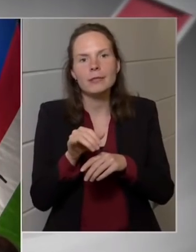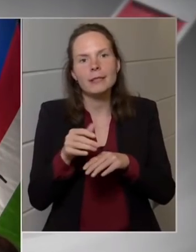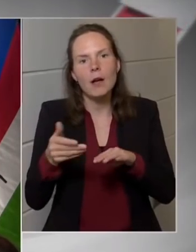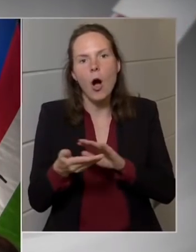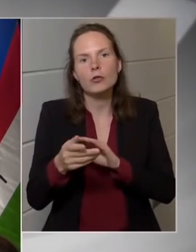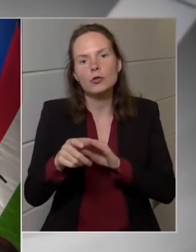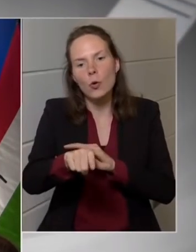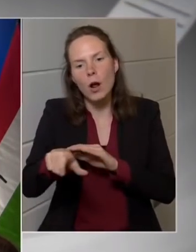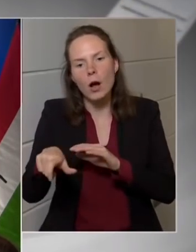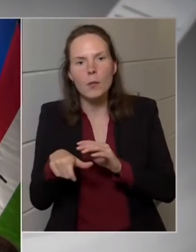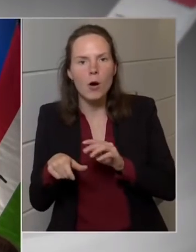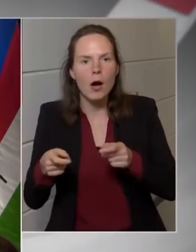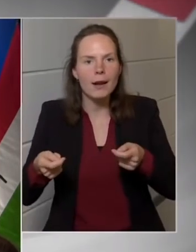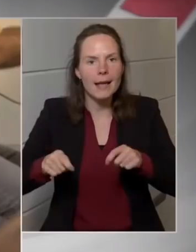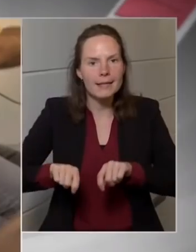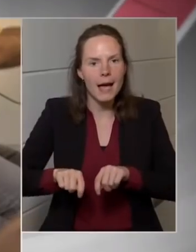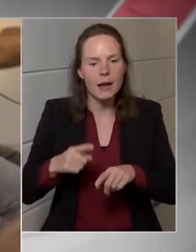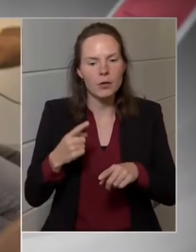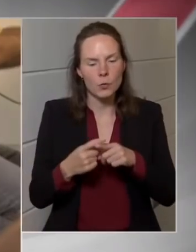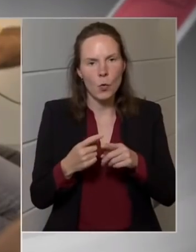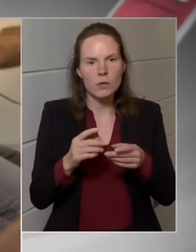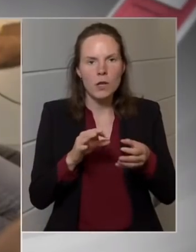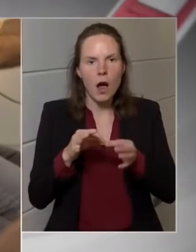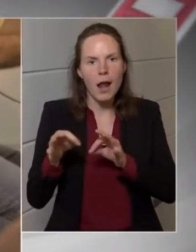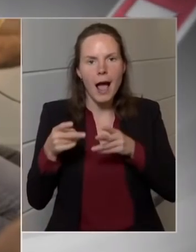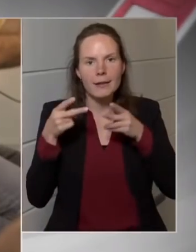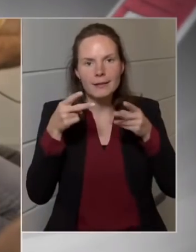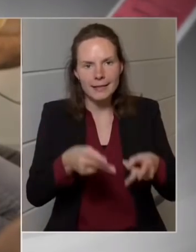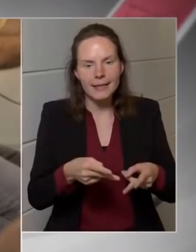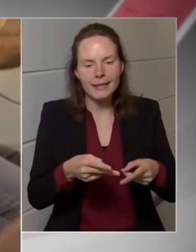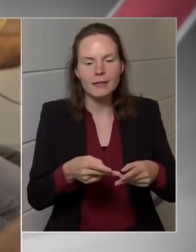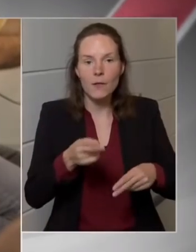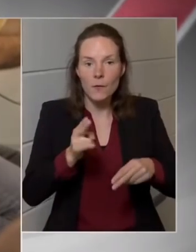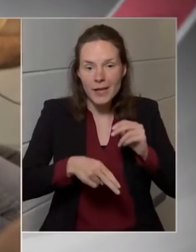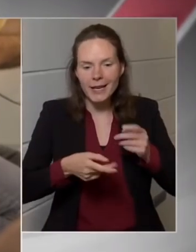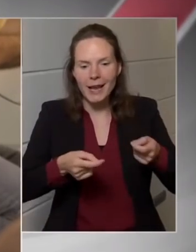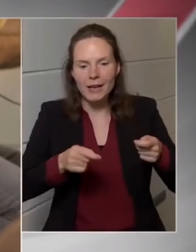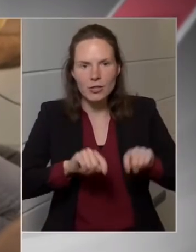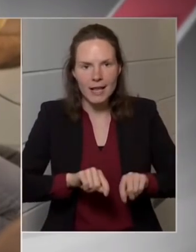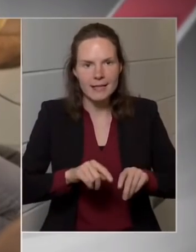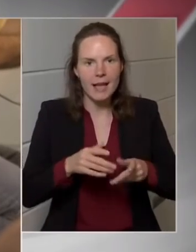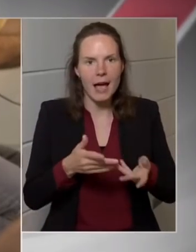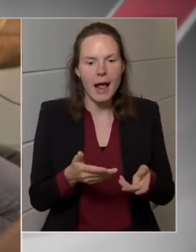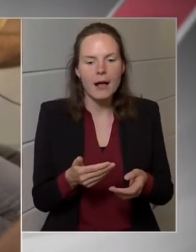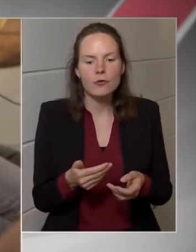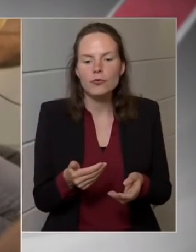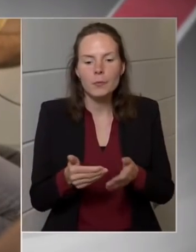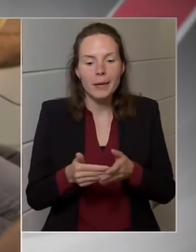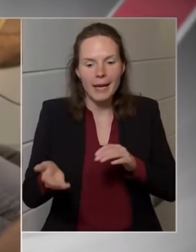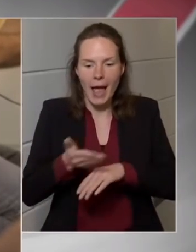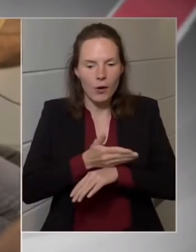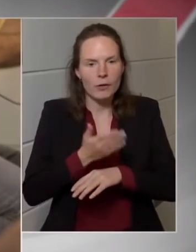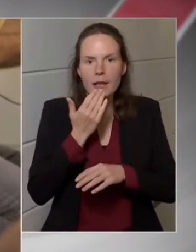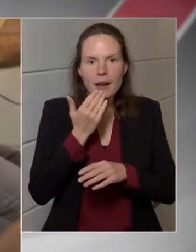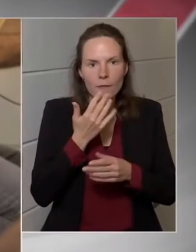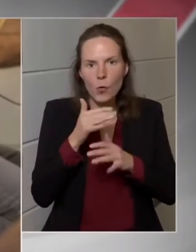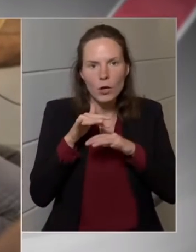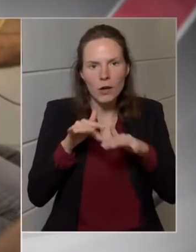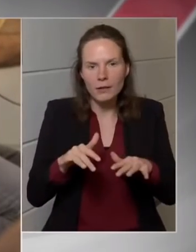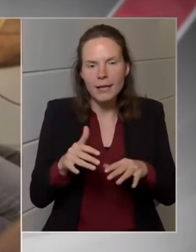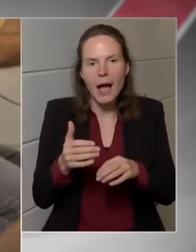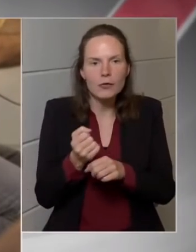illetőleg a Lánchíd tervezett végleges lezárása, egyáltalán nem készült sem előzetes hatástanulmány,